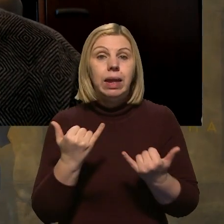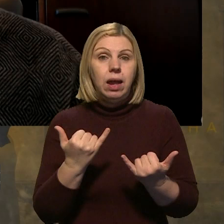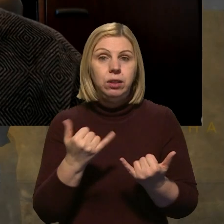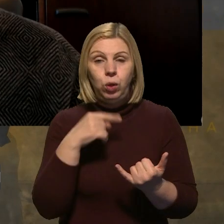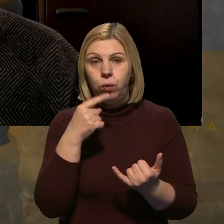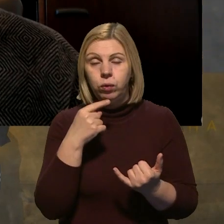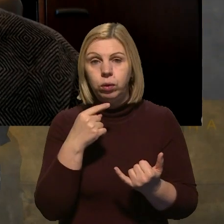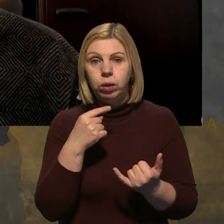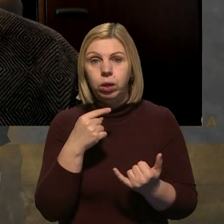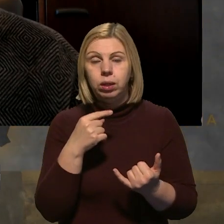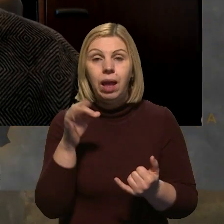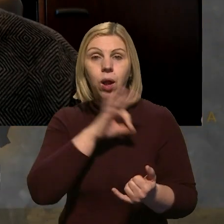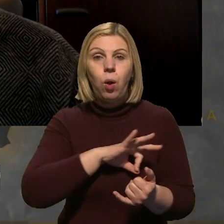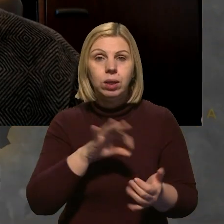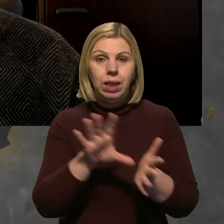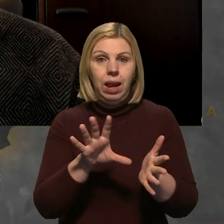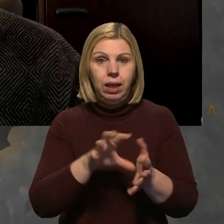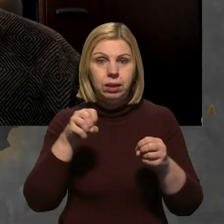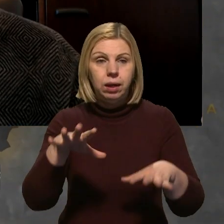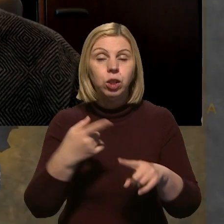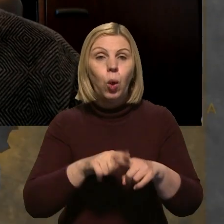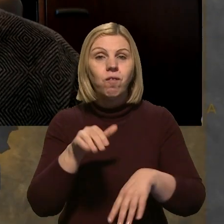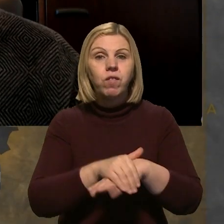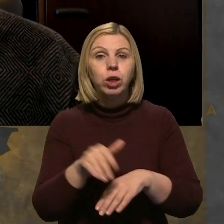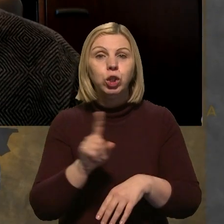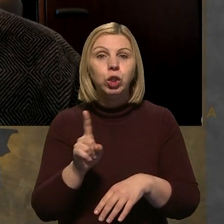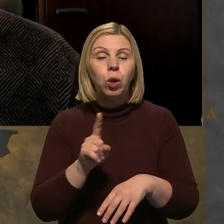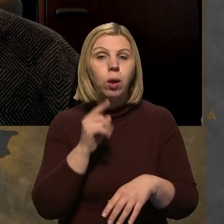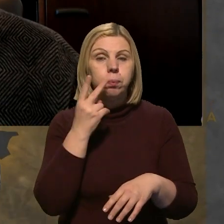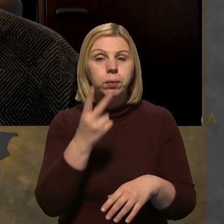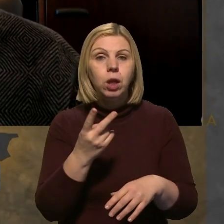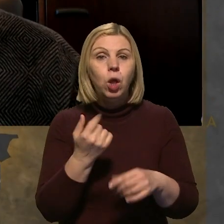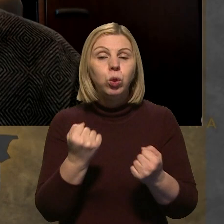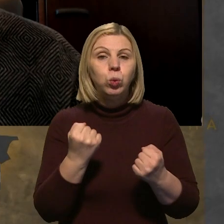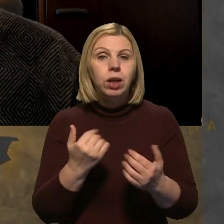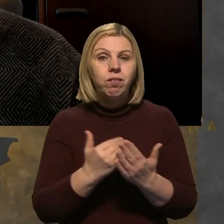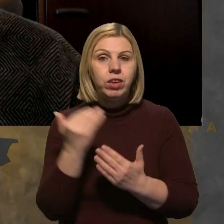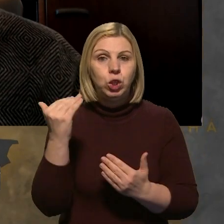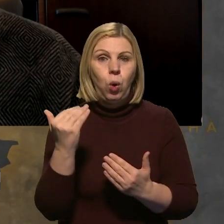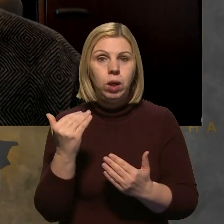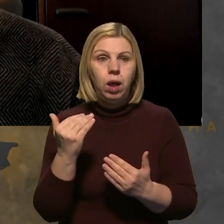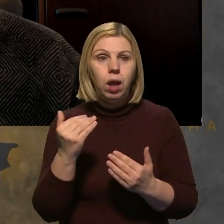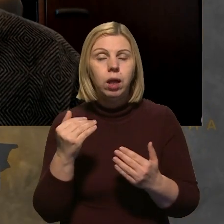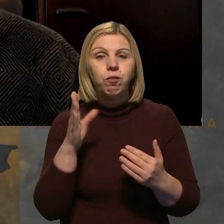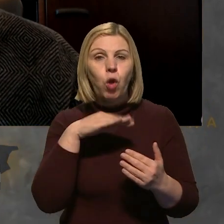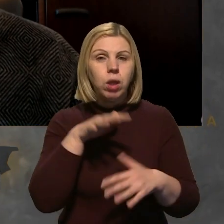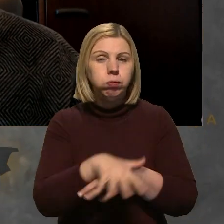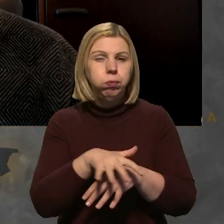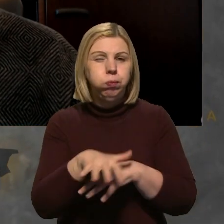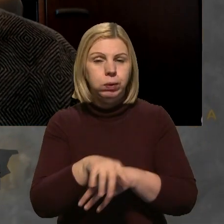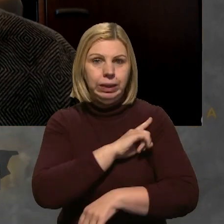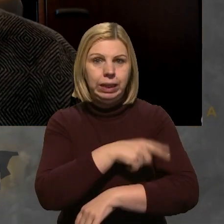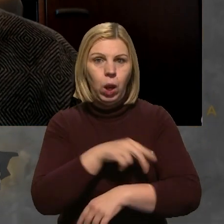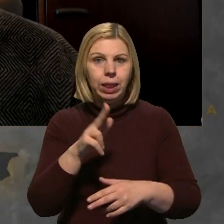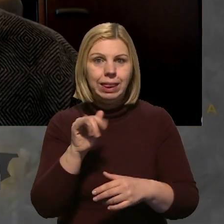на користь енергосистеми грає той факт, що спостерігається досить висока приточність води в Дніпрі,